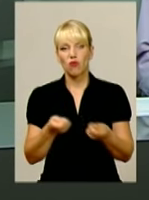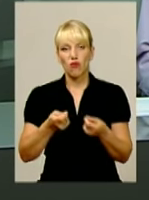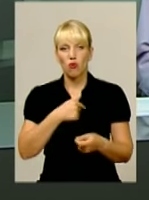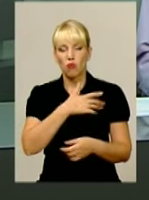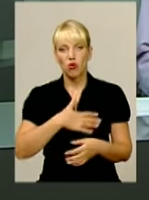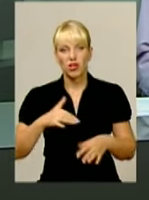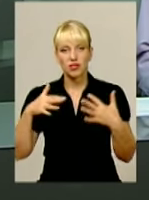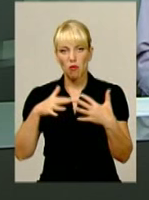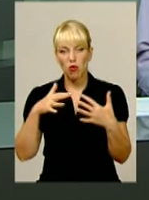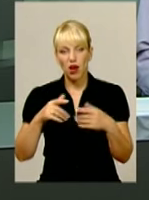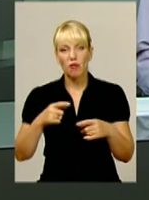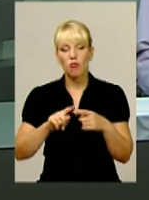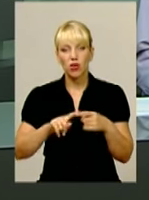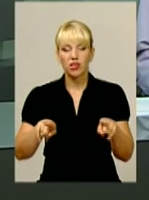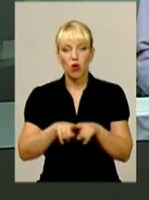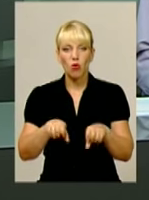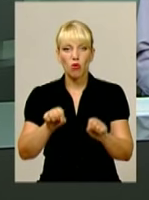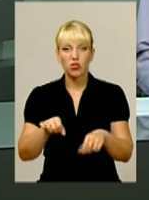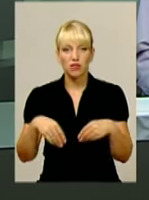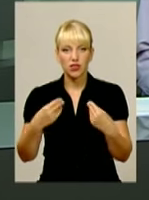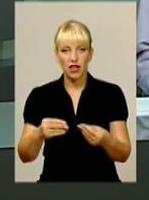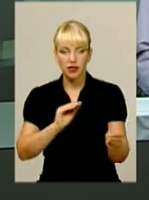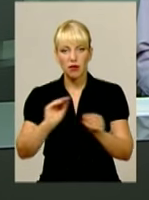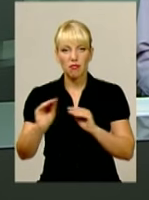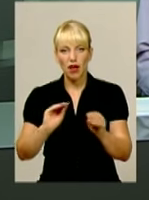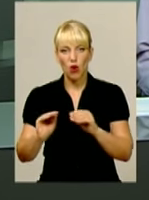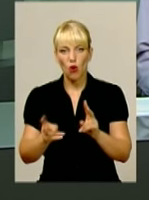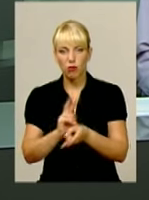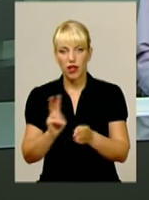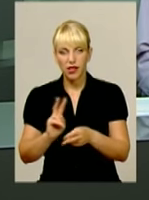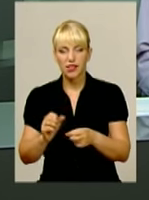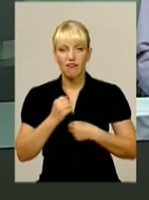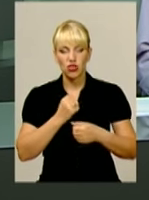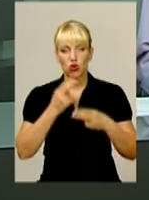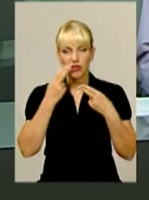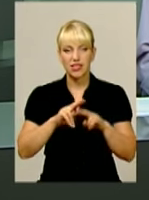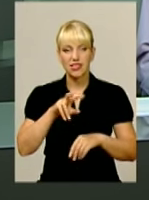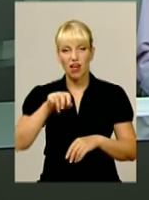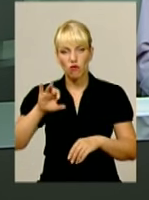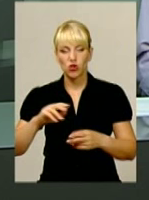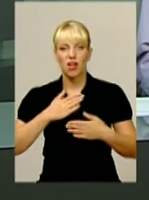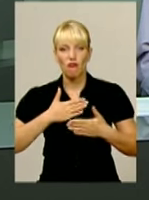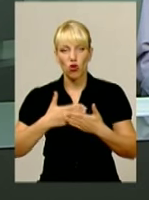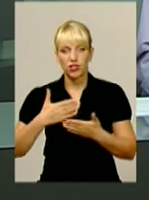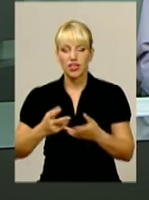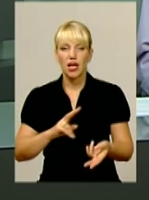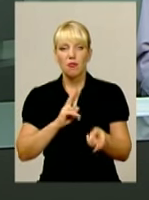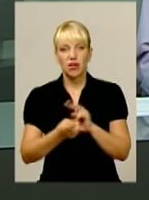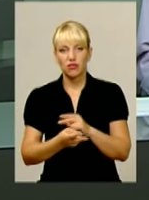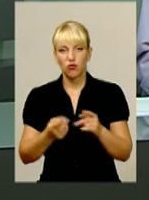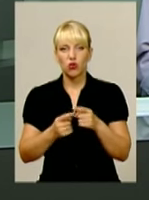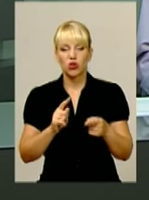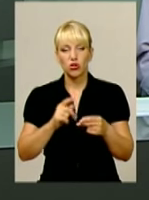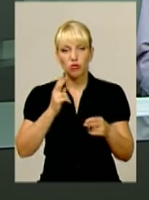поранених з поля бою – таку можливість дасть переобладнана військова техніка. У Славуті волонтери перетворюють броньований тягач у